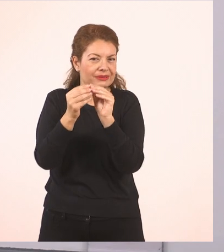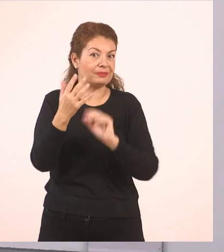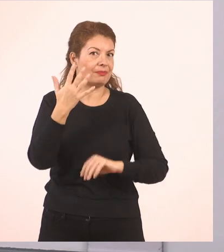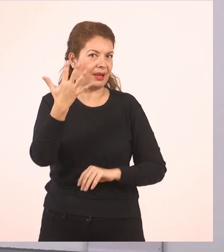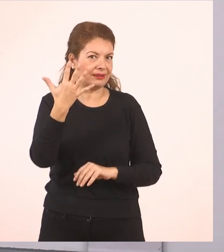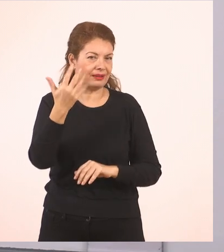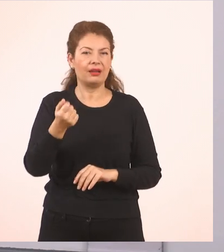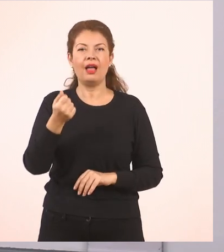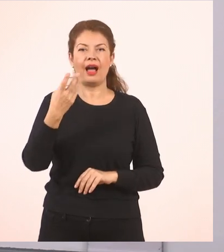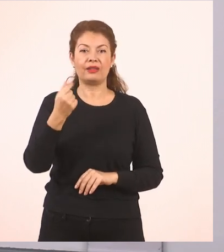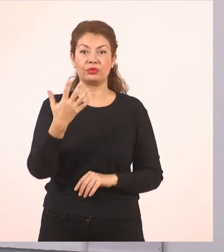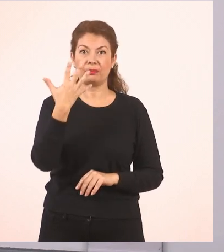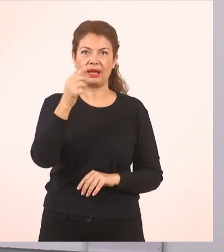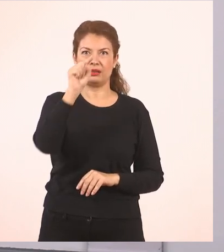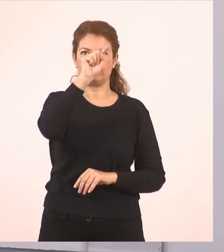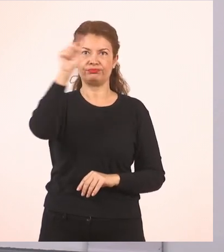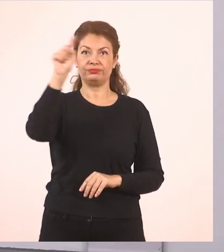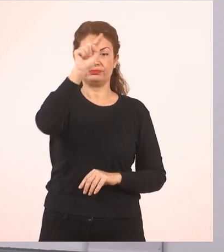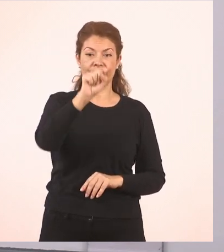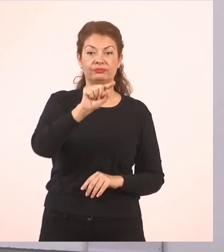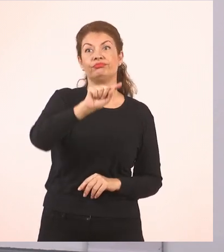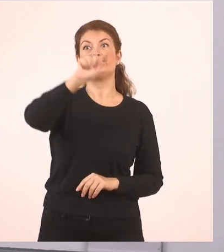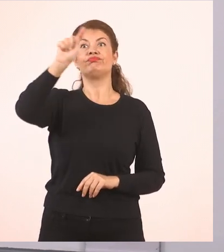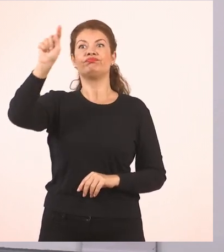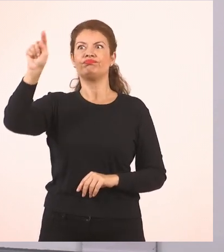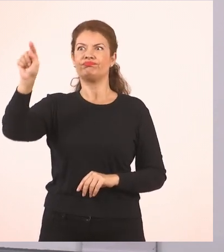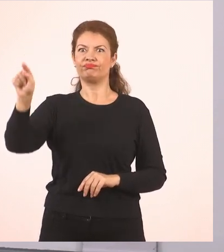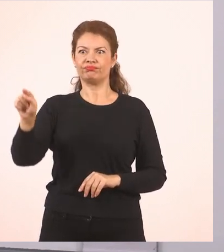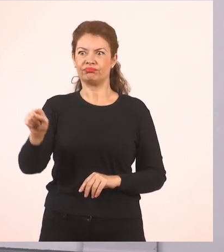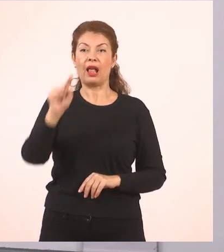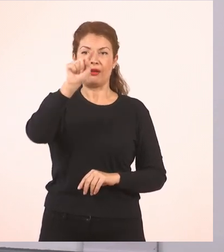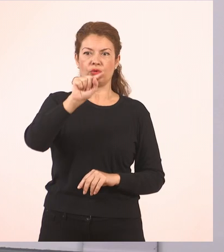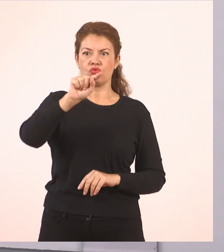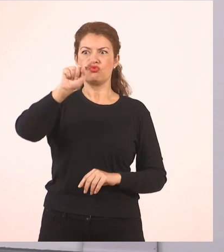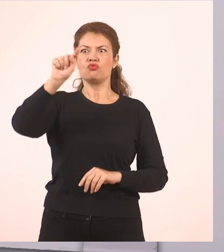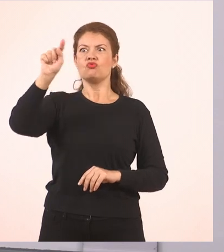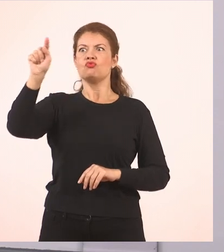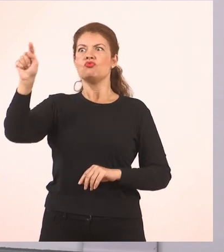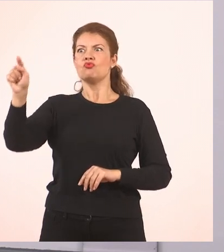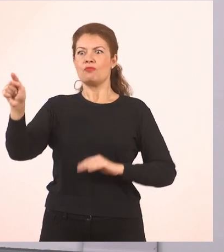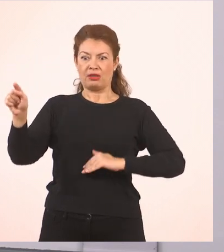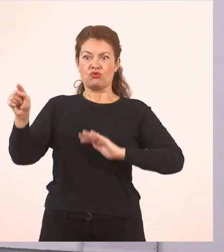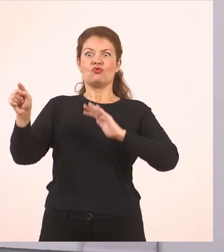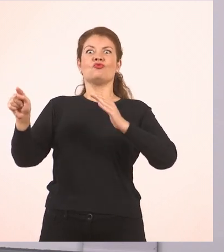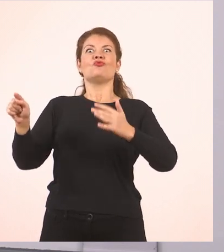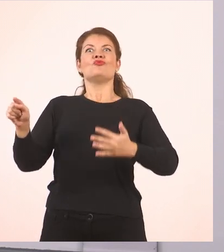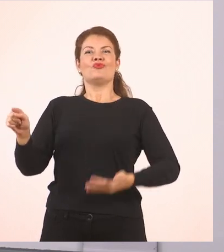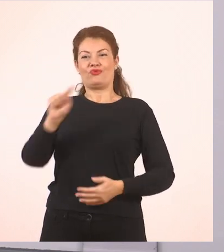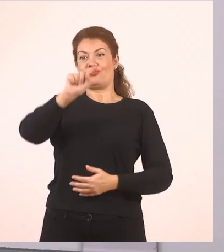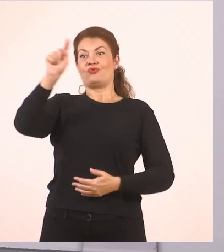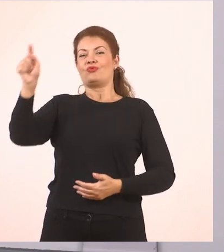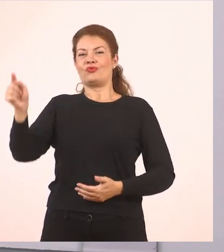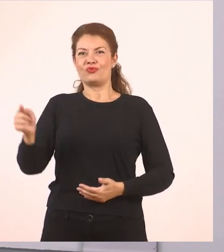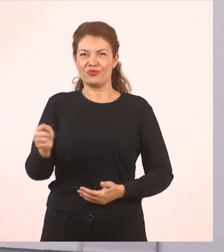Και το νούμερο 5 έχει μία μεγάλη στρογγυλή κοιλίτσα, νάτι, και είναι